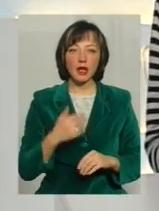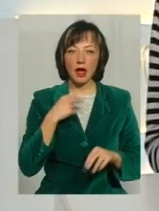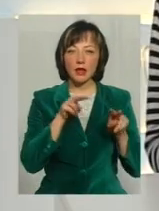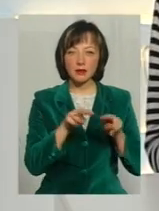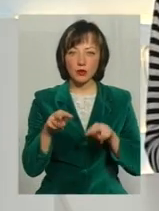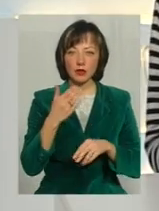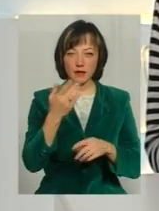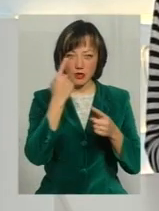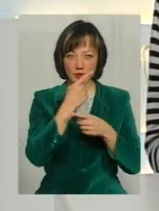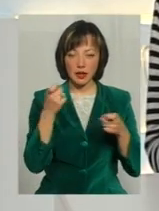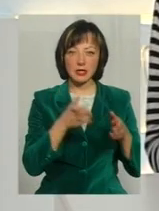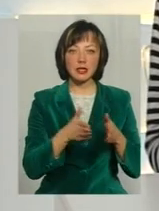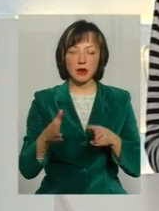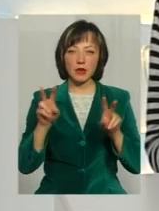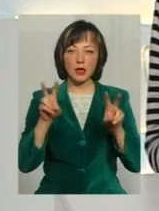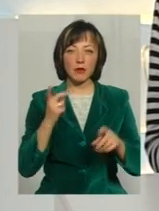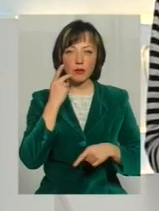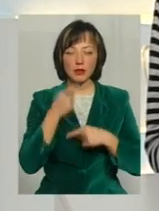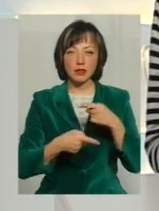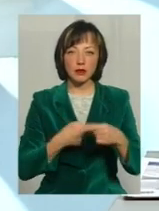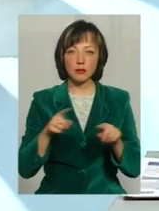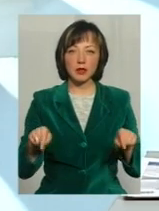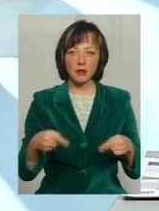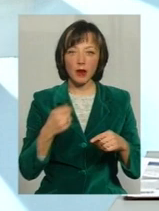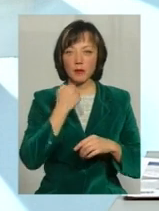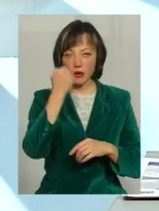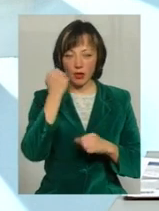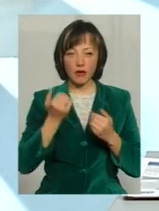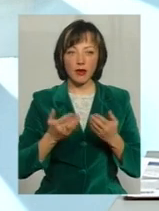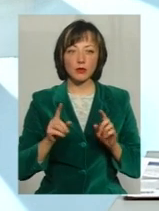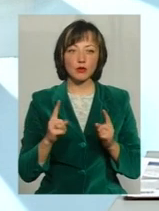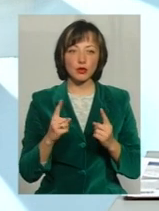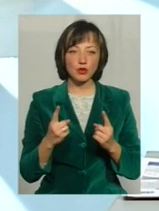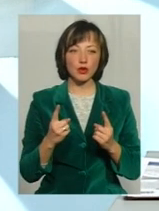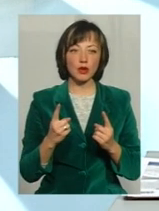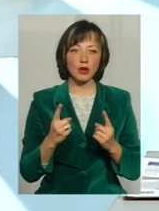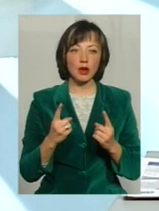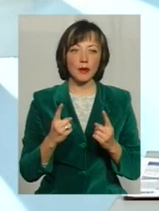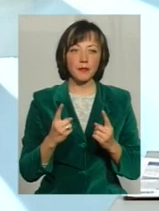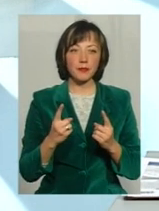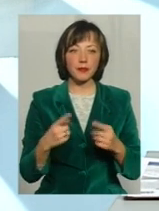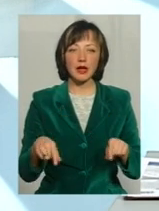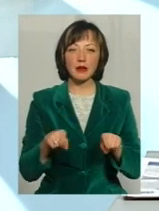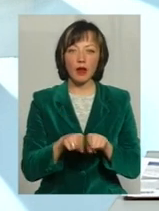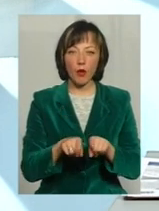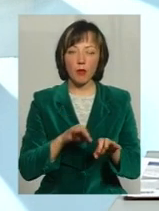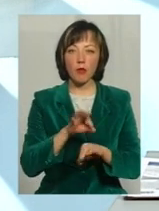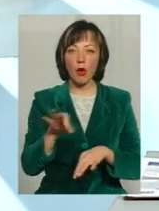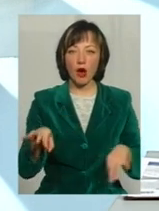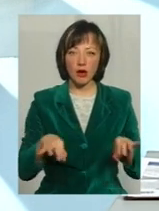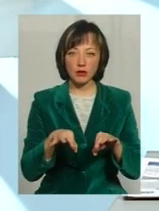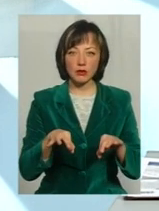еферами, я бачу, ви системно цю тему постійно піднімаєте Я вам за хочу подякувати, тому що такого проєкта